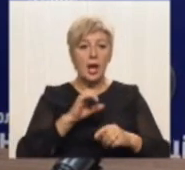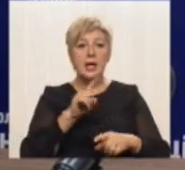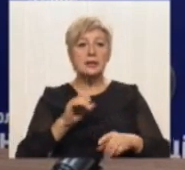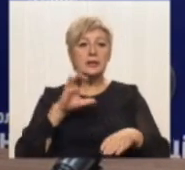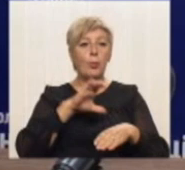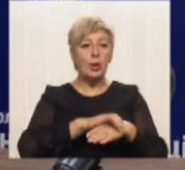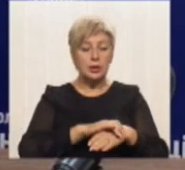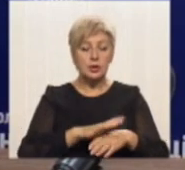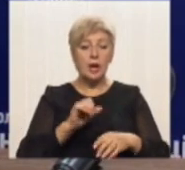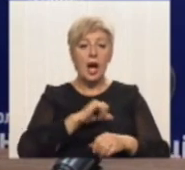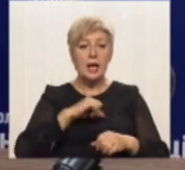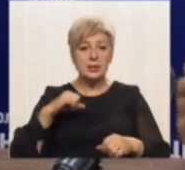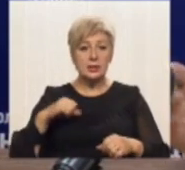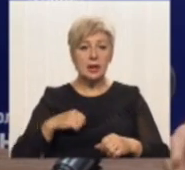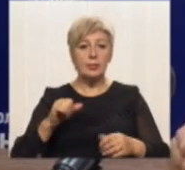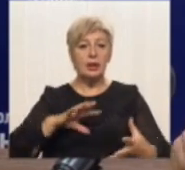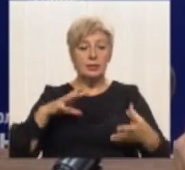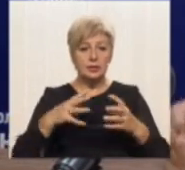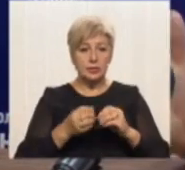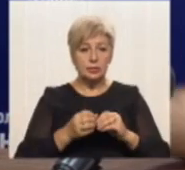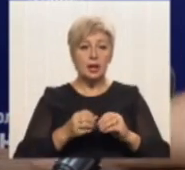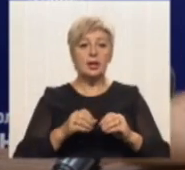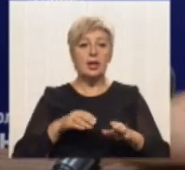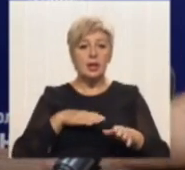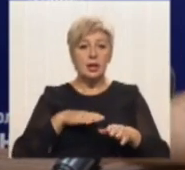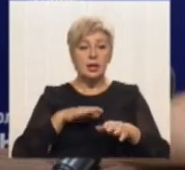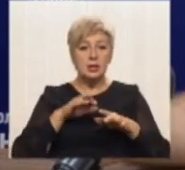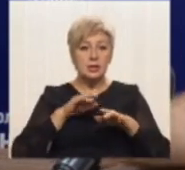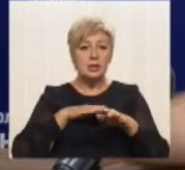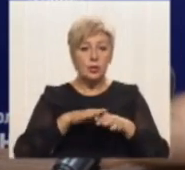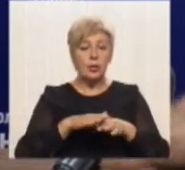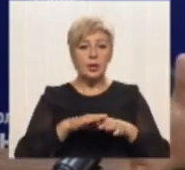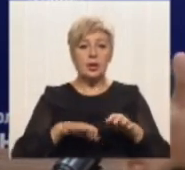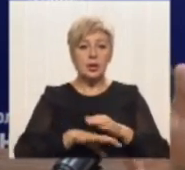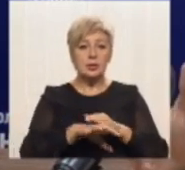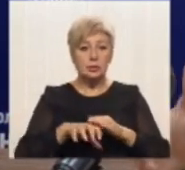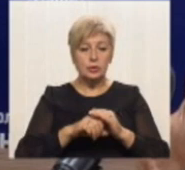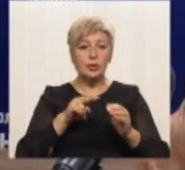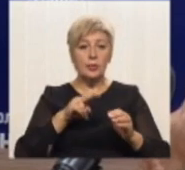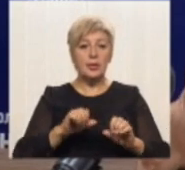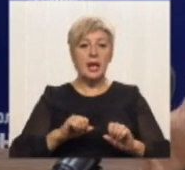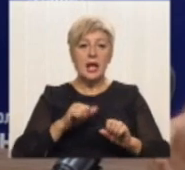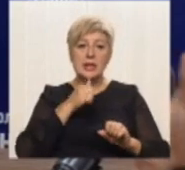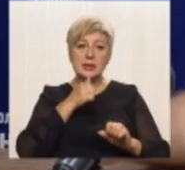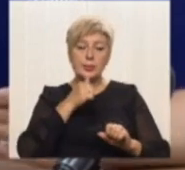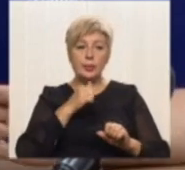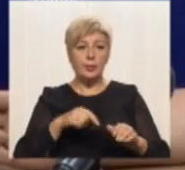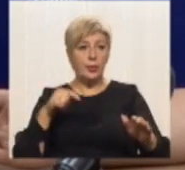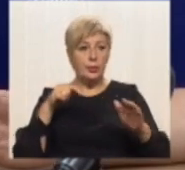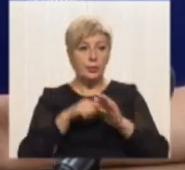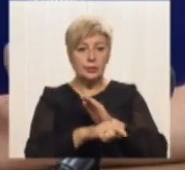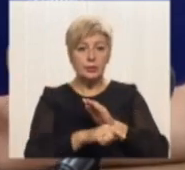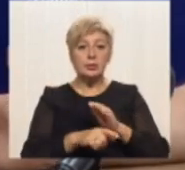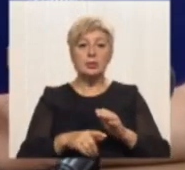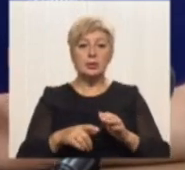А саме в результаті скоєння злочину при спробі поїхати з місця